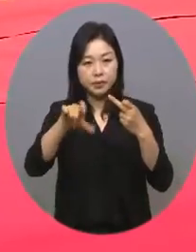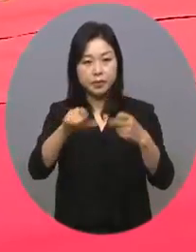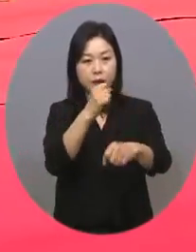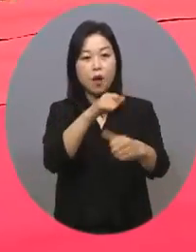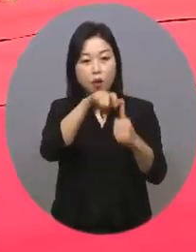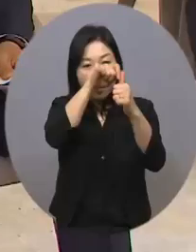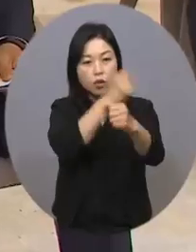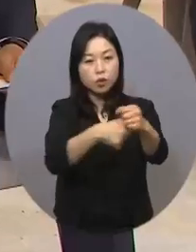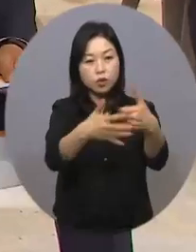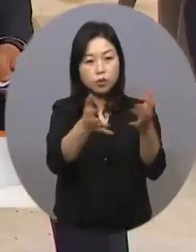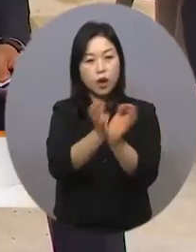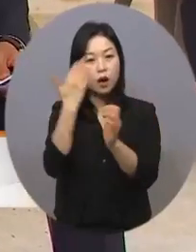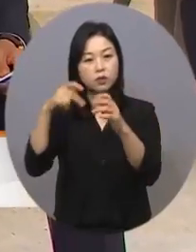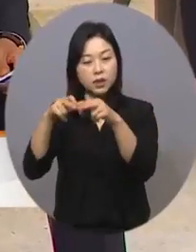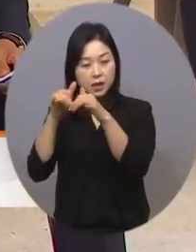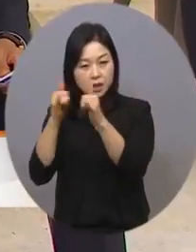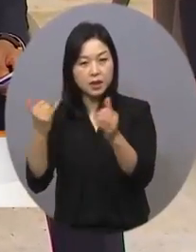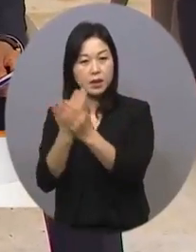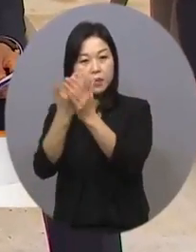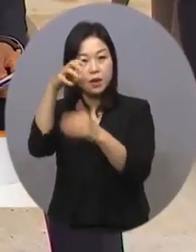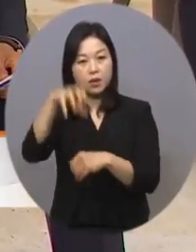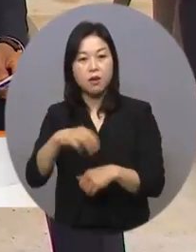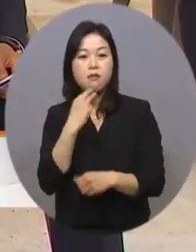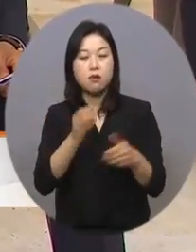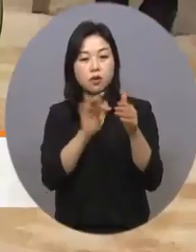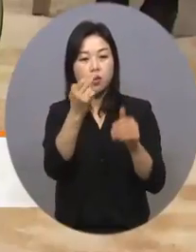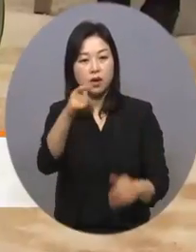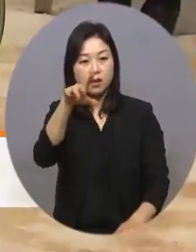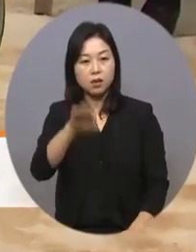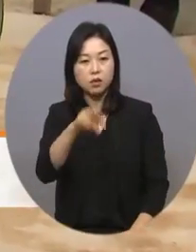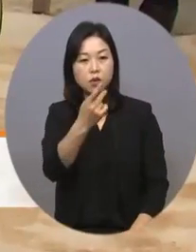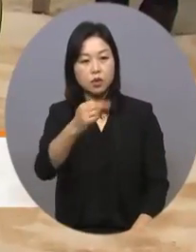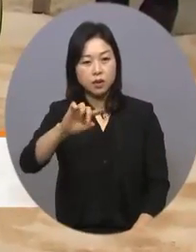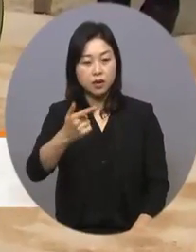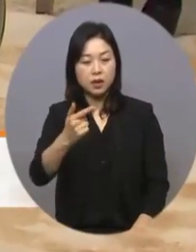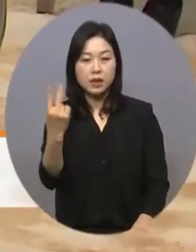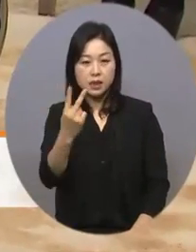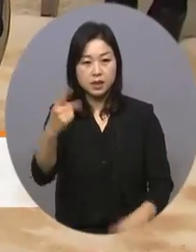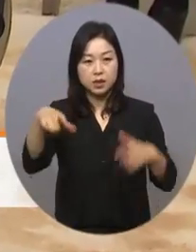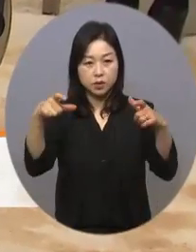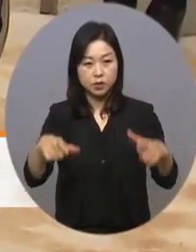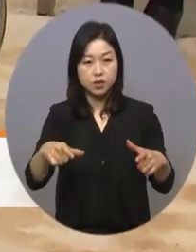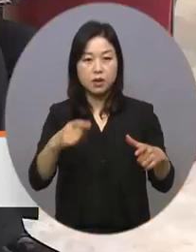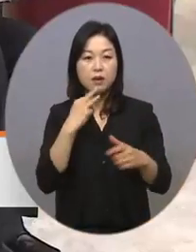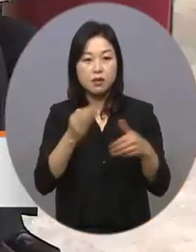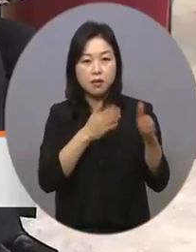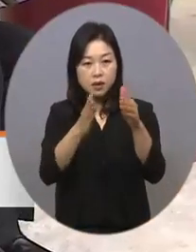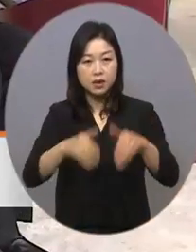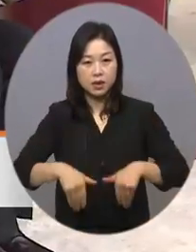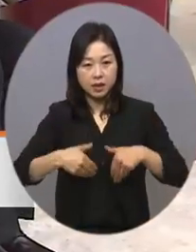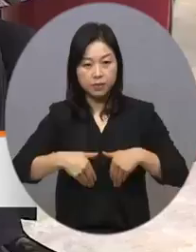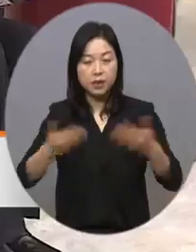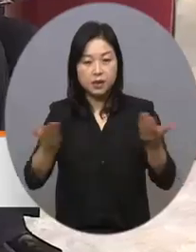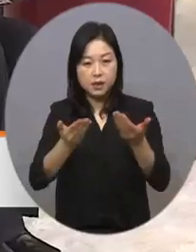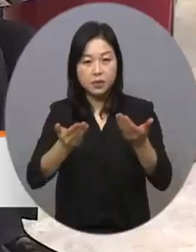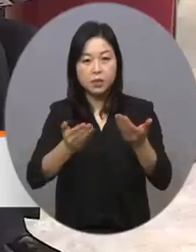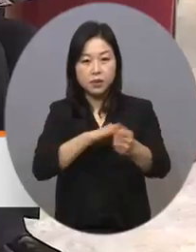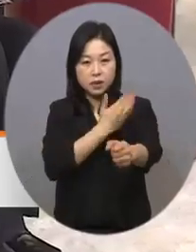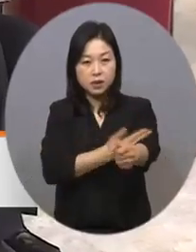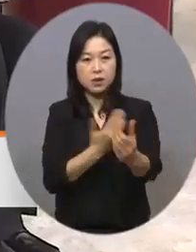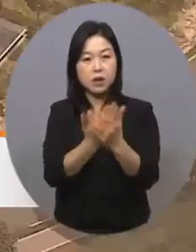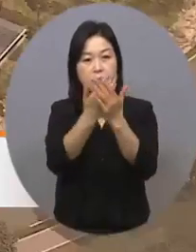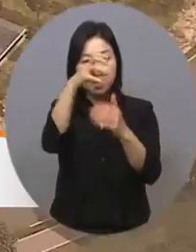한국장애인개발원은 경기도 화성시 동탄 2지구에서 경기 남부 직업능력개발원 착공식을 열었습니다.